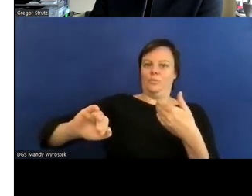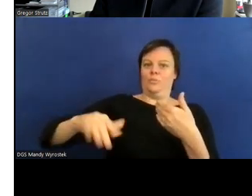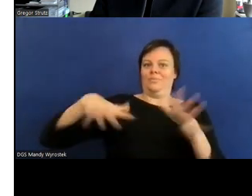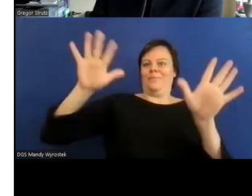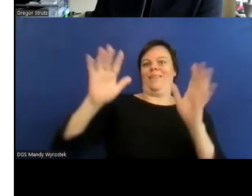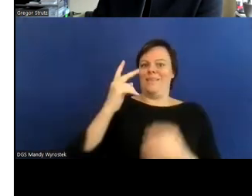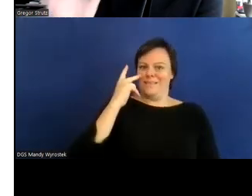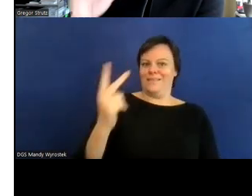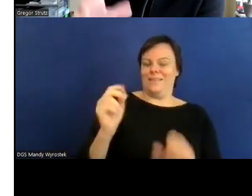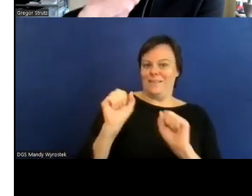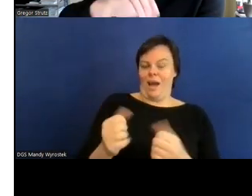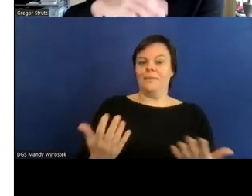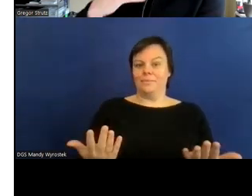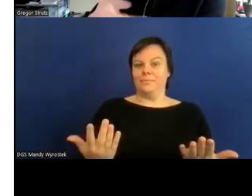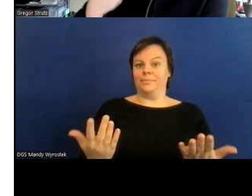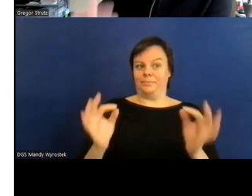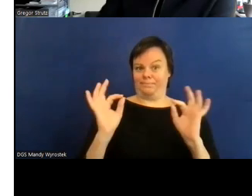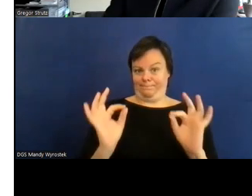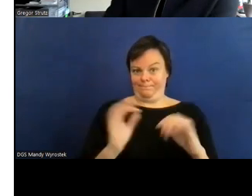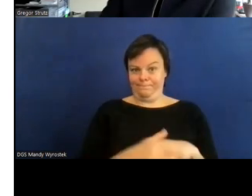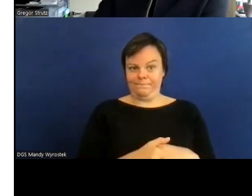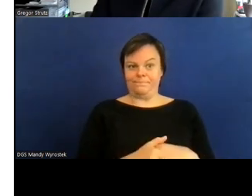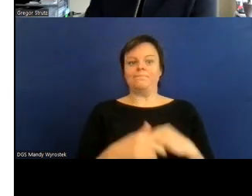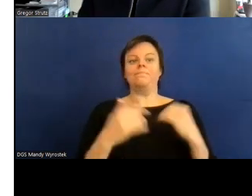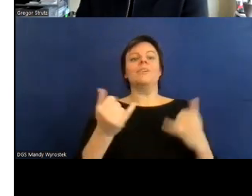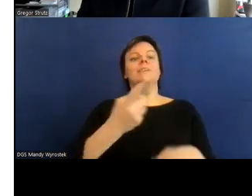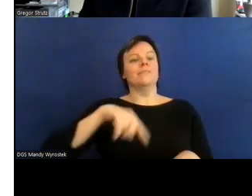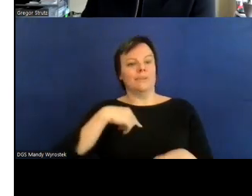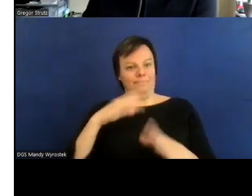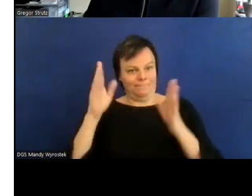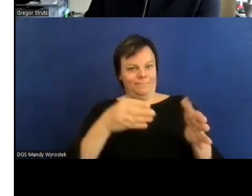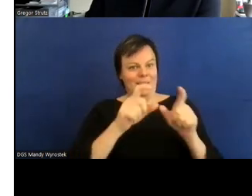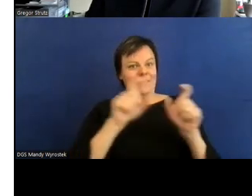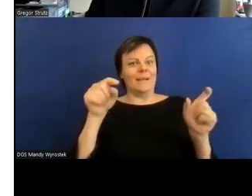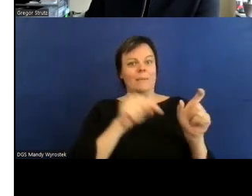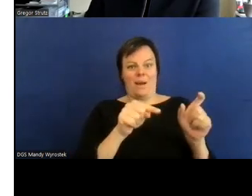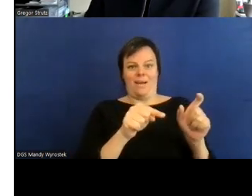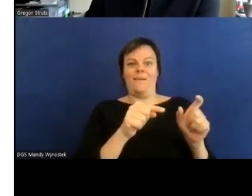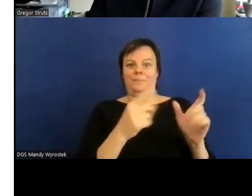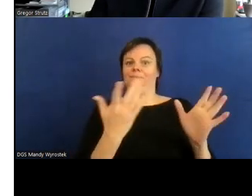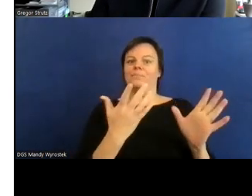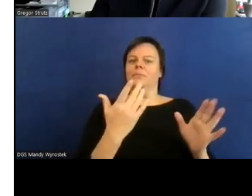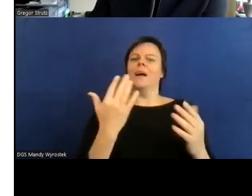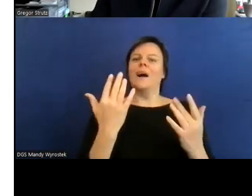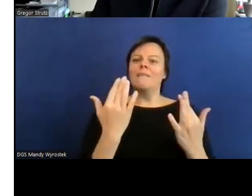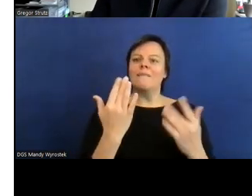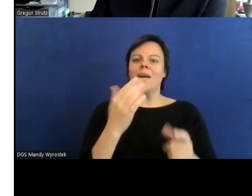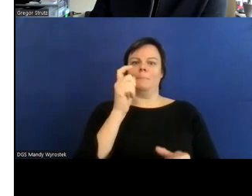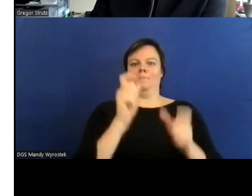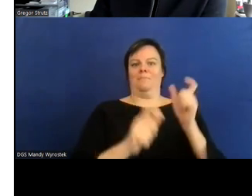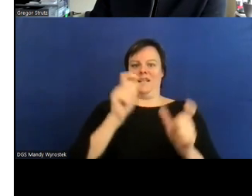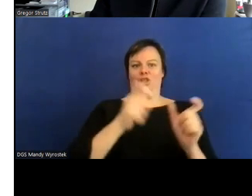kommen wir zum thema letzten endes wie viele menschen mit behinderungen gibt es also auf diese grundsätzlichen fragen